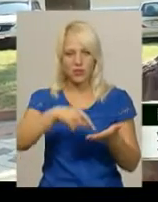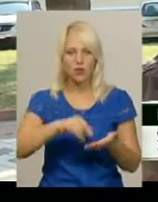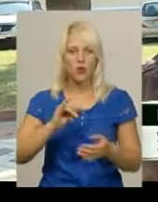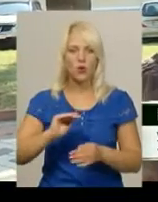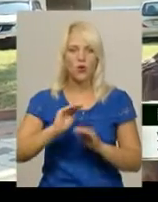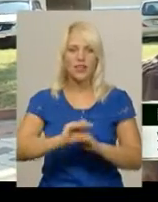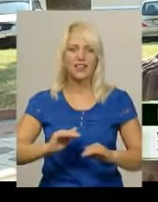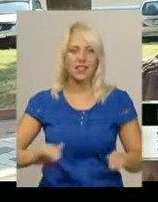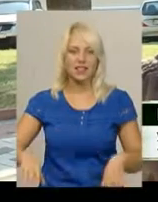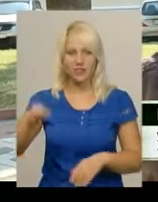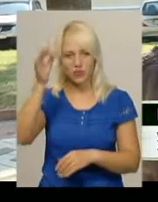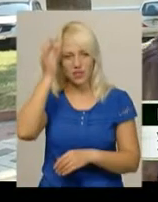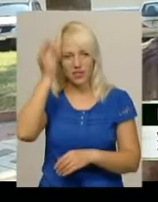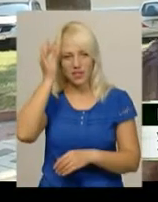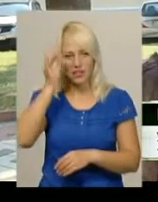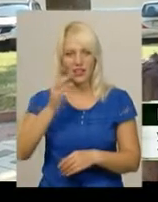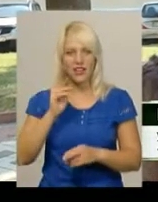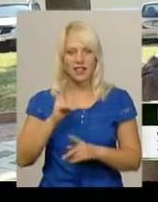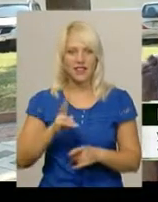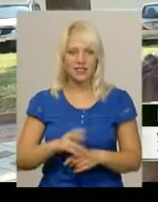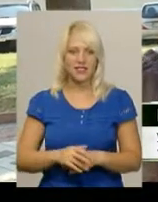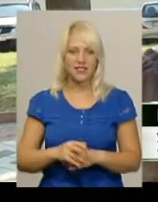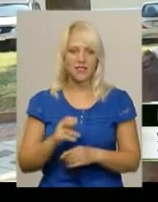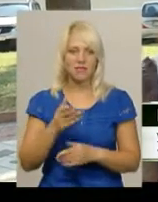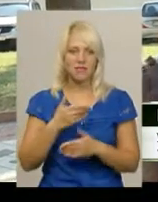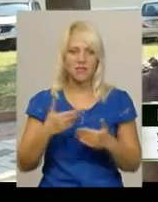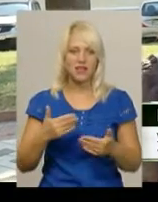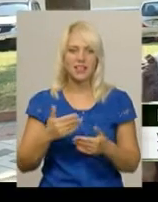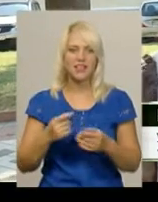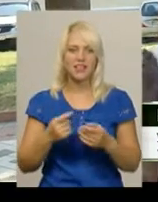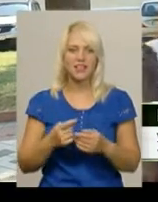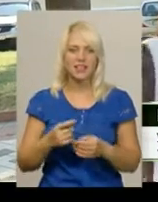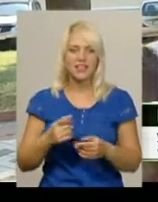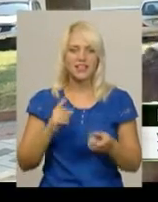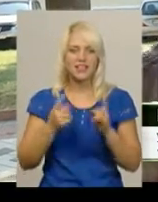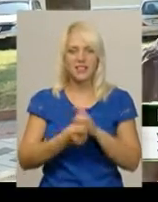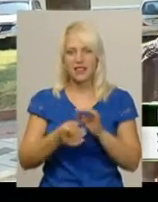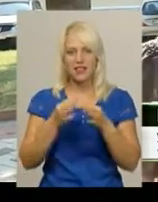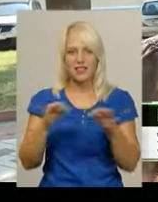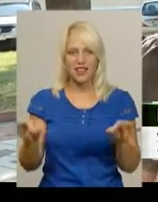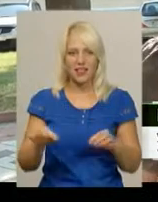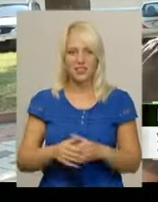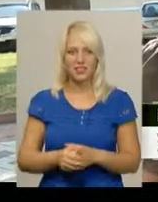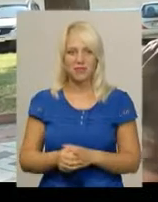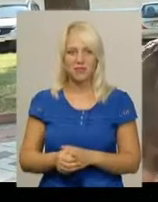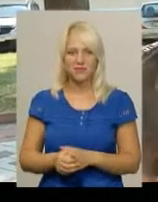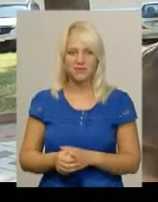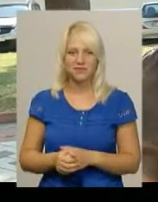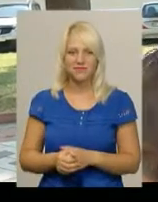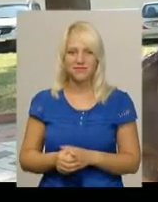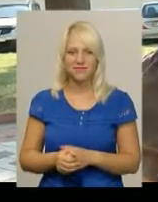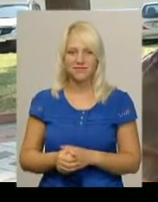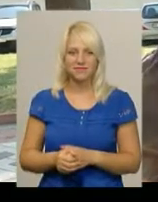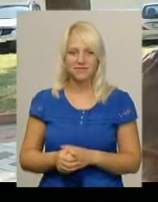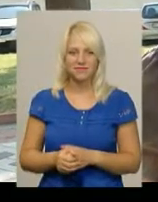дитинство, згадати все це, згадати, як ми стали незалежними, вільними. Я це